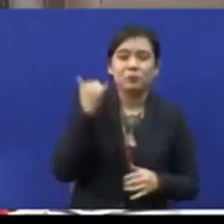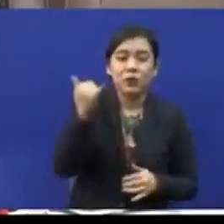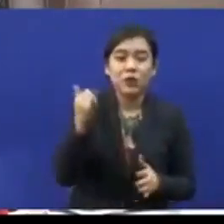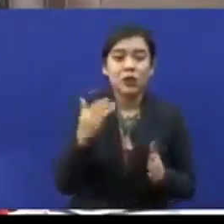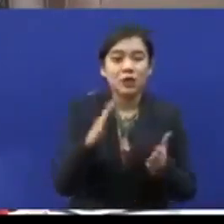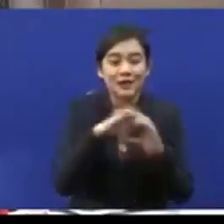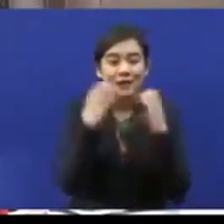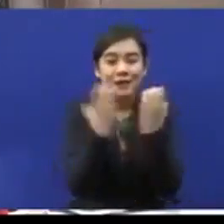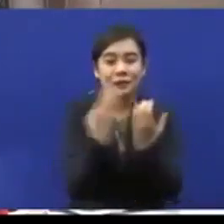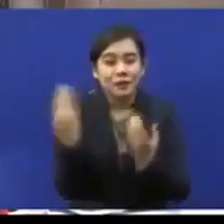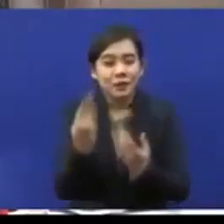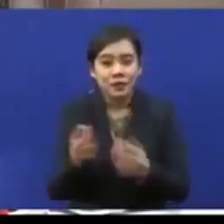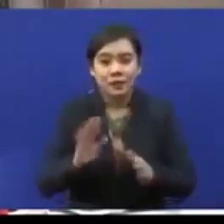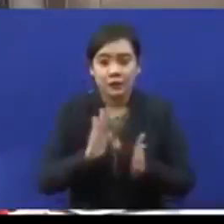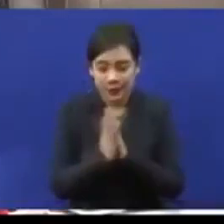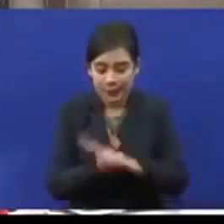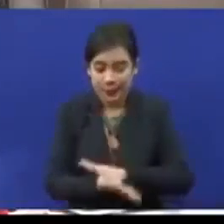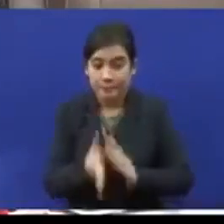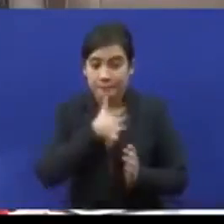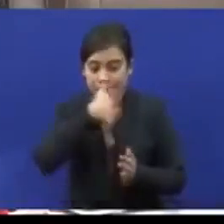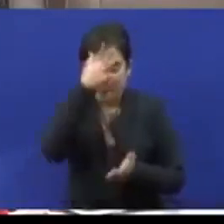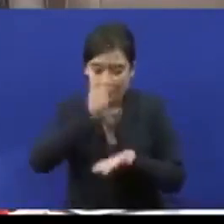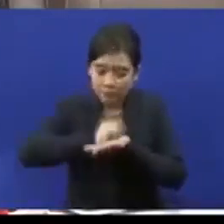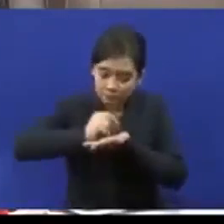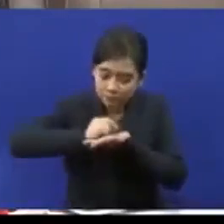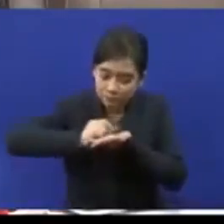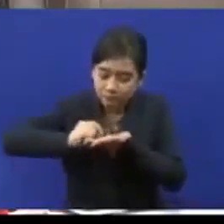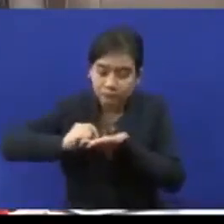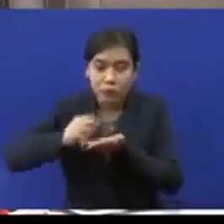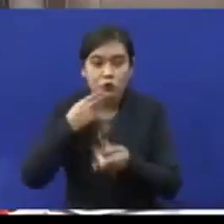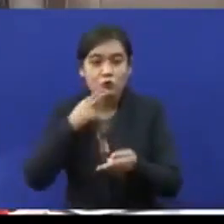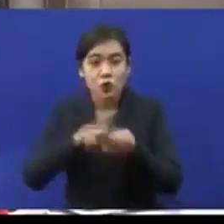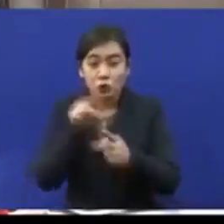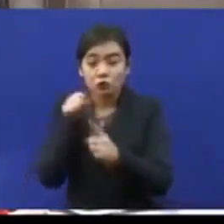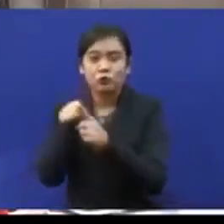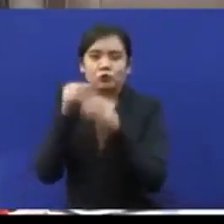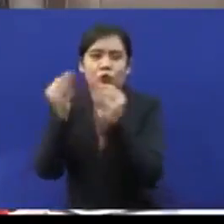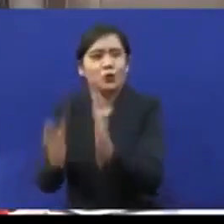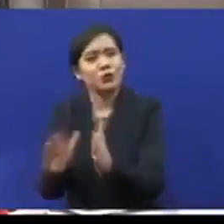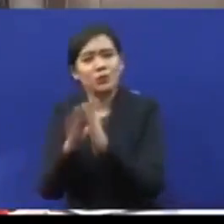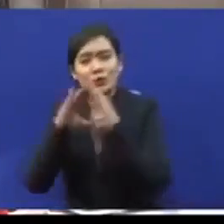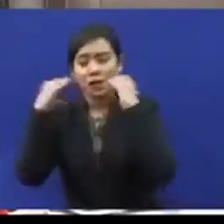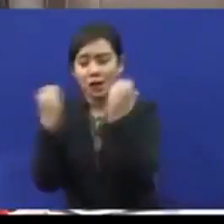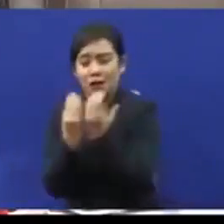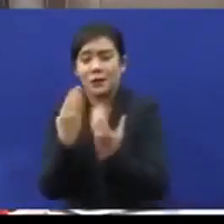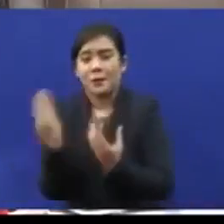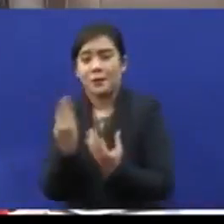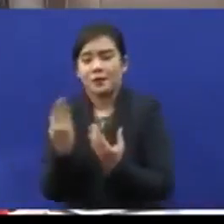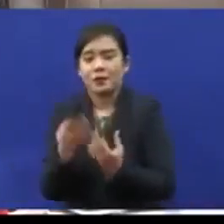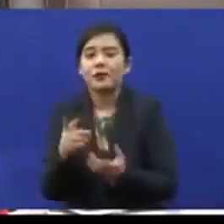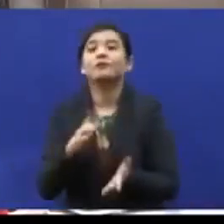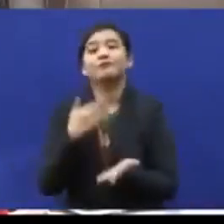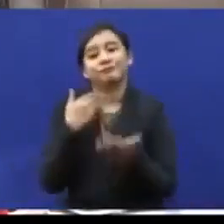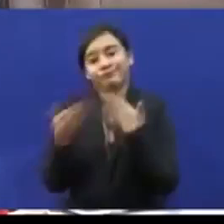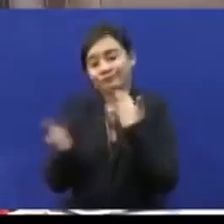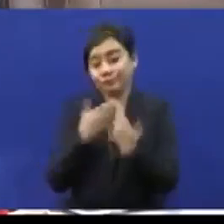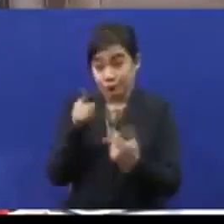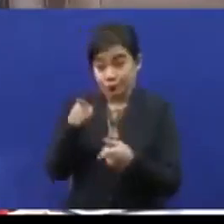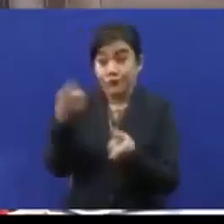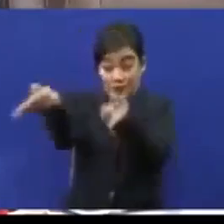biasa. Dia tulis surat kepada guru kelas. Guru kelas cakap ok awak datang ke kelas saya